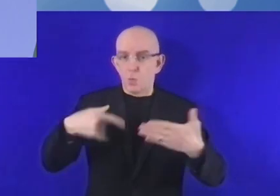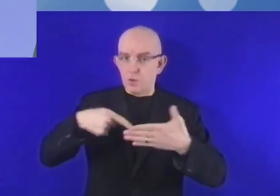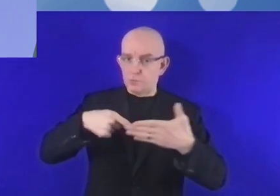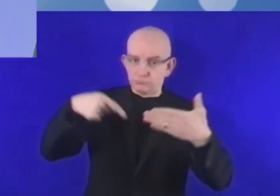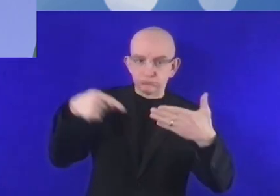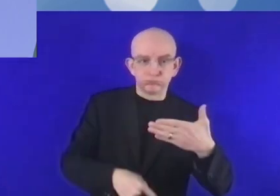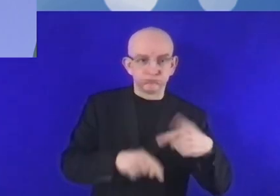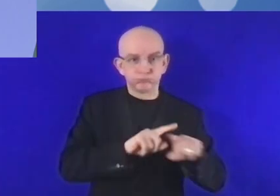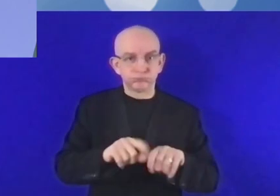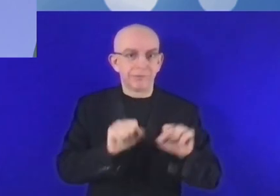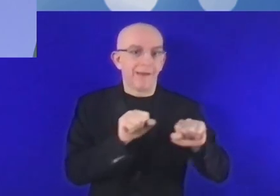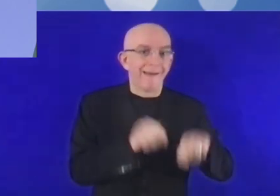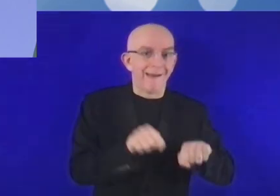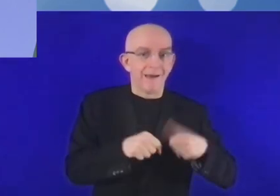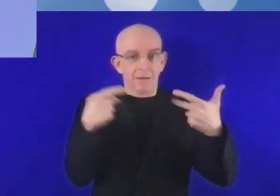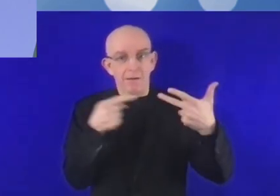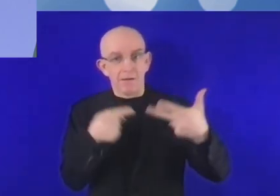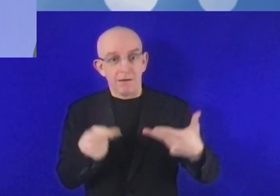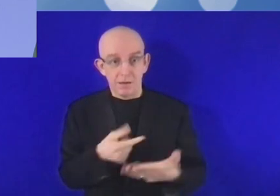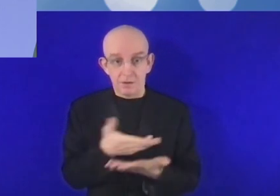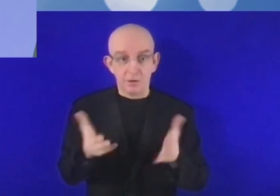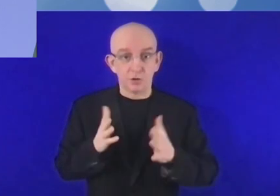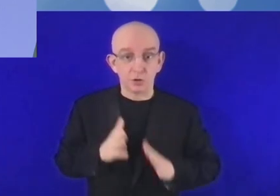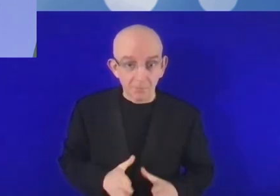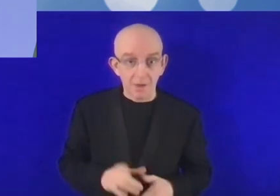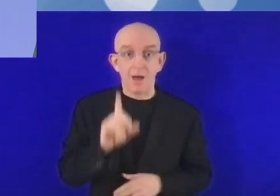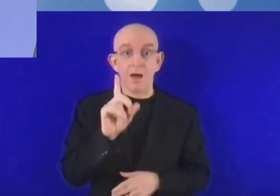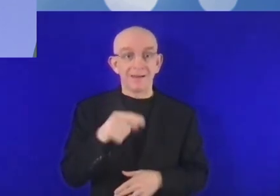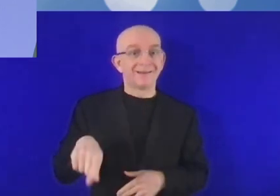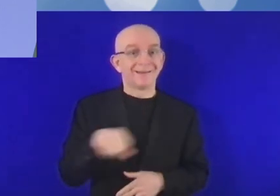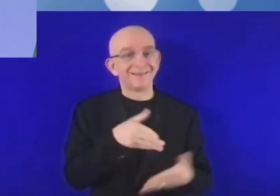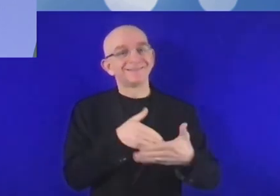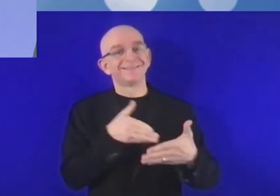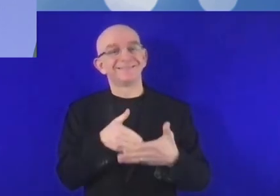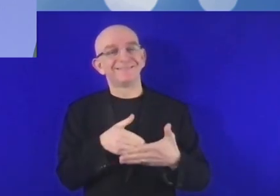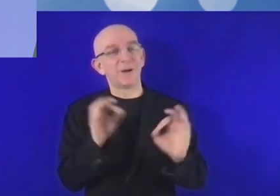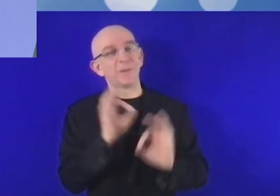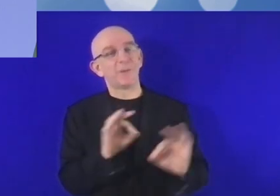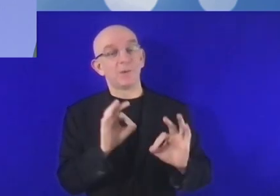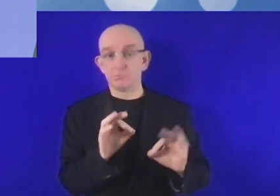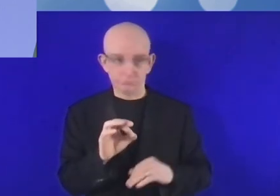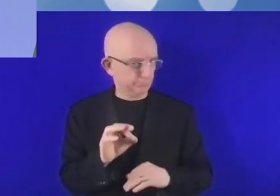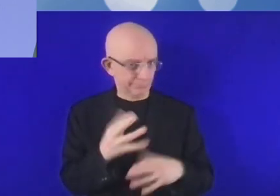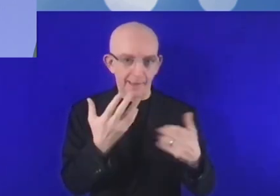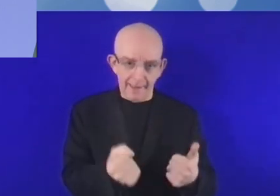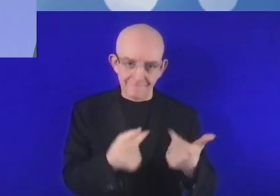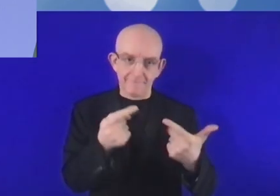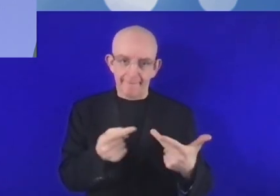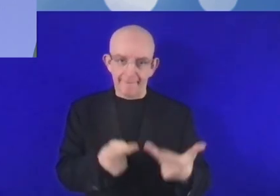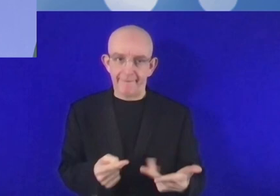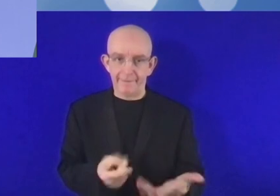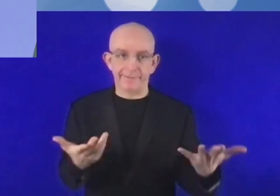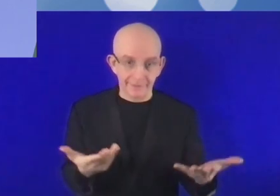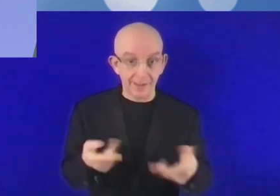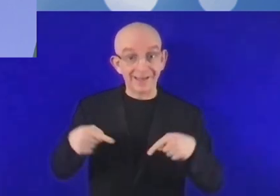société, avec de nombreux défis aussi. La pandémie de Covid-19 a mis en exergue de nombreux effets négatifs,